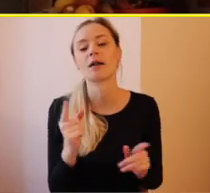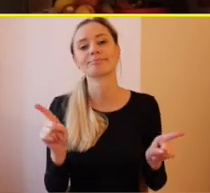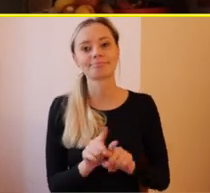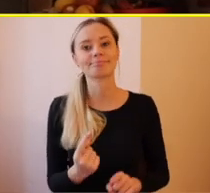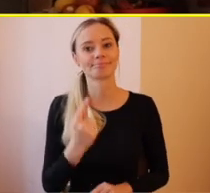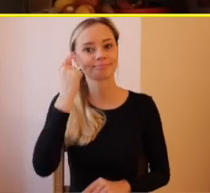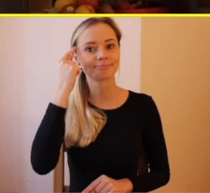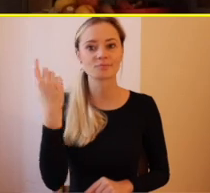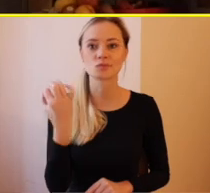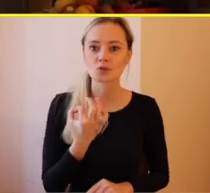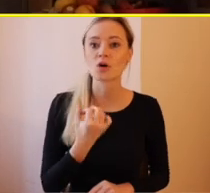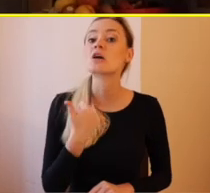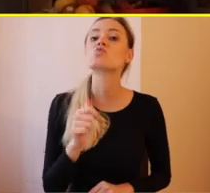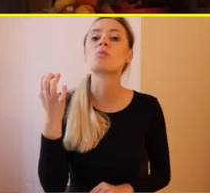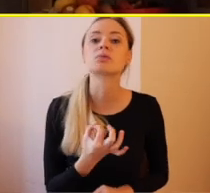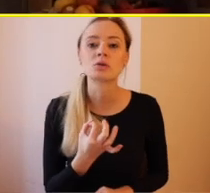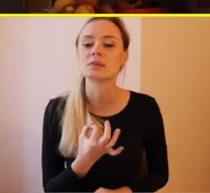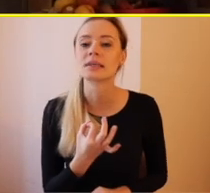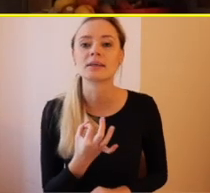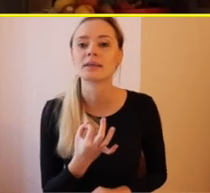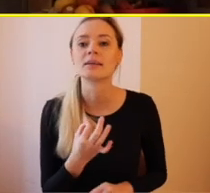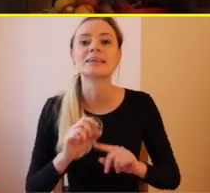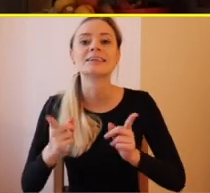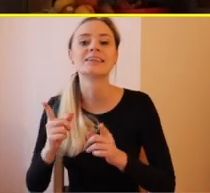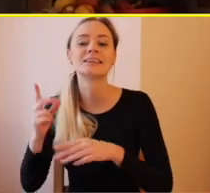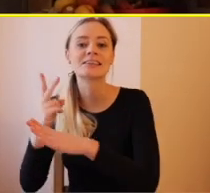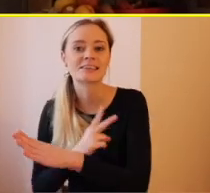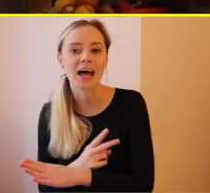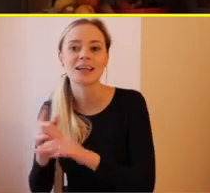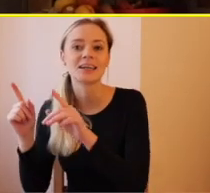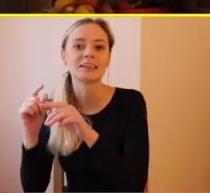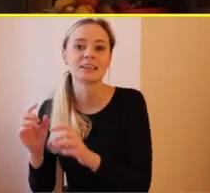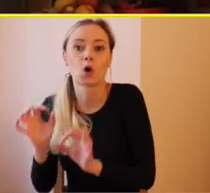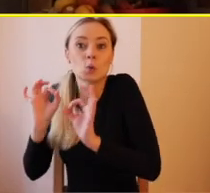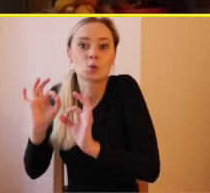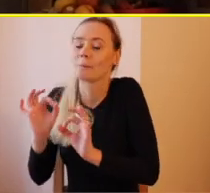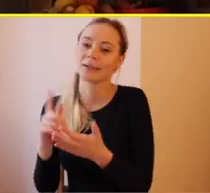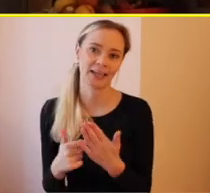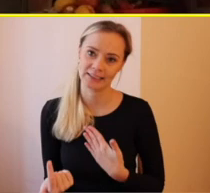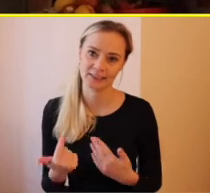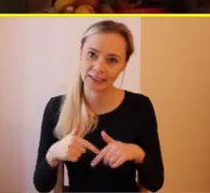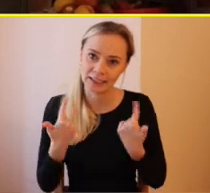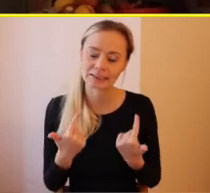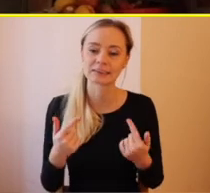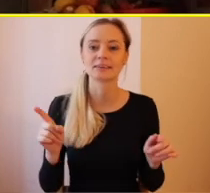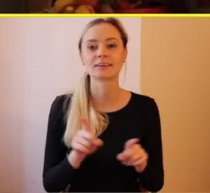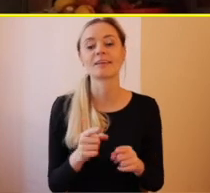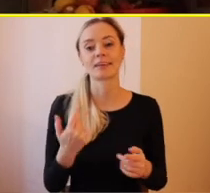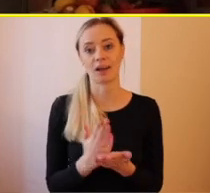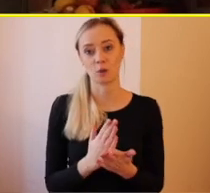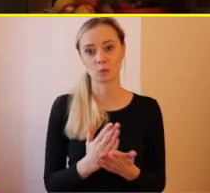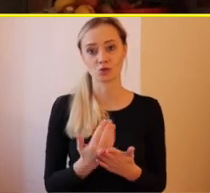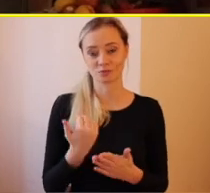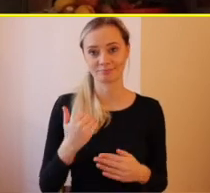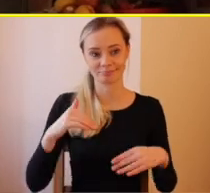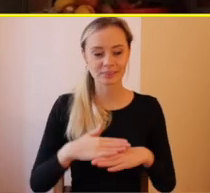nie je to stopercentne ani v iných krajinách. A taktiež asi vekom, čím som staršia